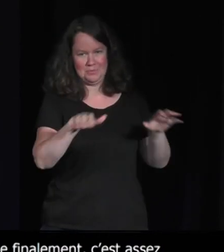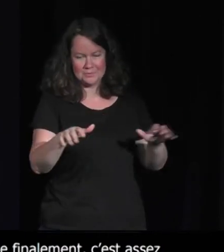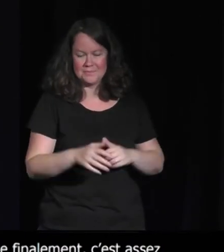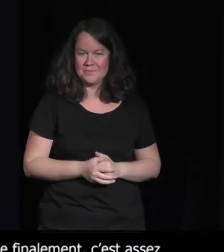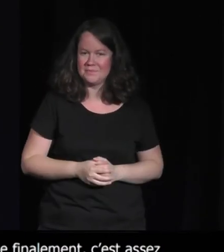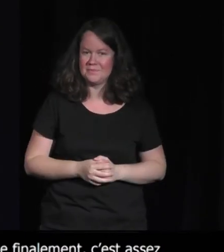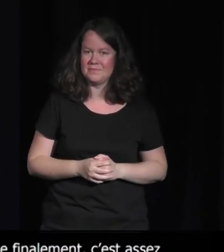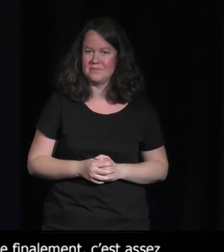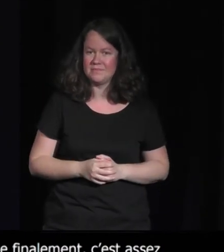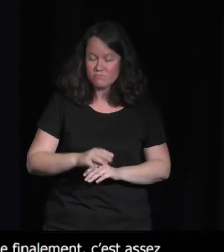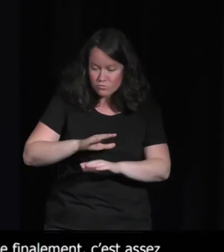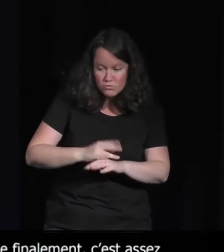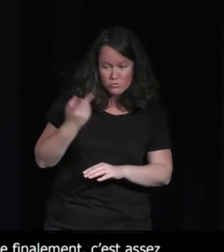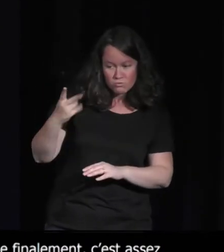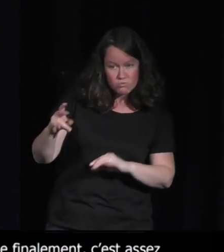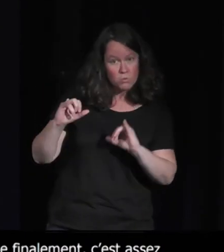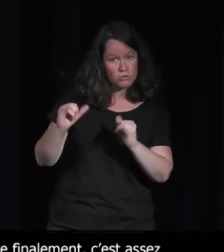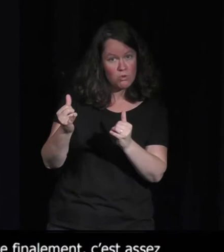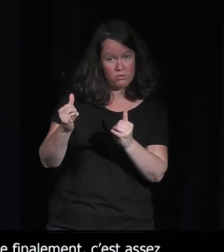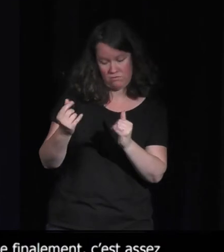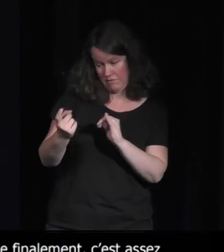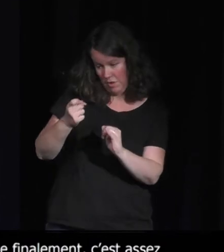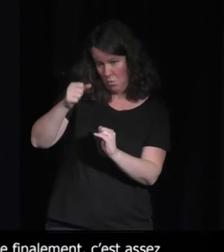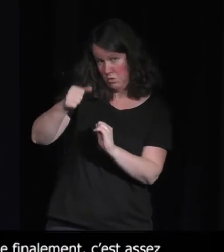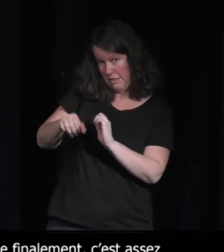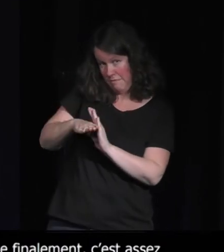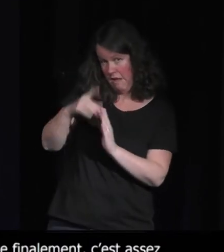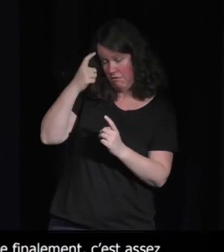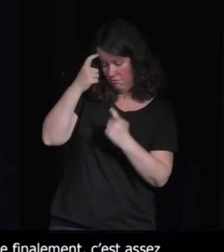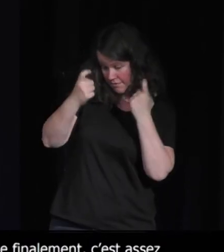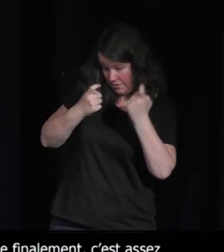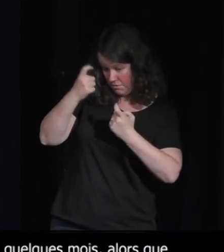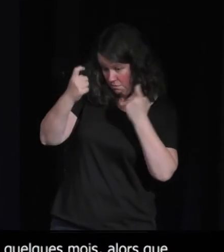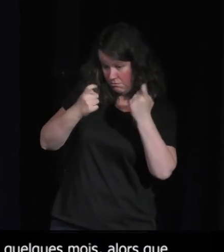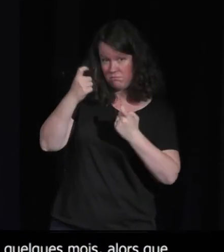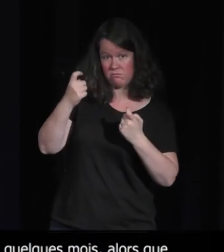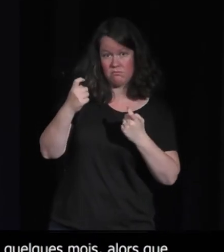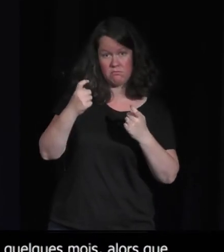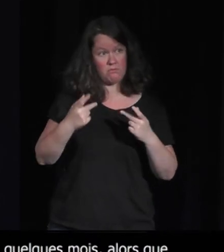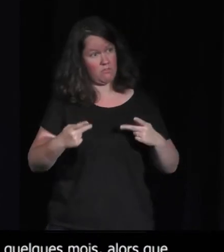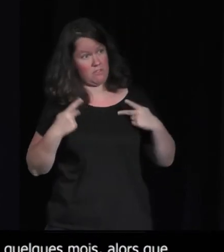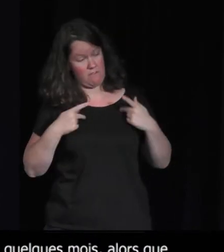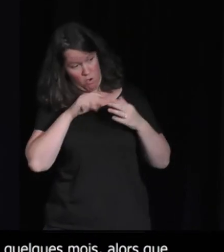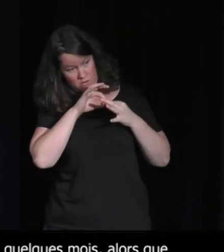Et que finalement, Paper Beast part aussi de cette réflexion-là.'est quel lien est-ce qu'on peut avoir avec le vivant avec un écosystème